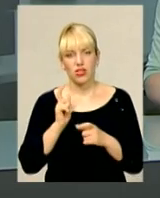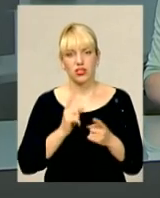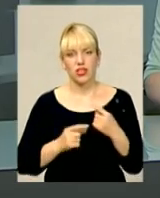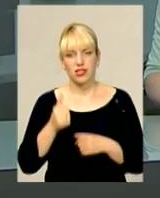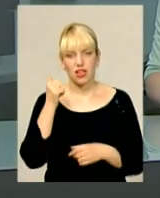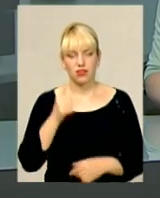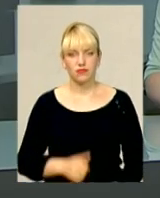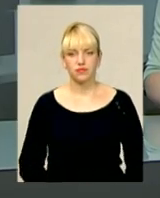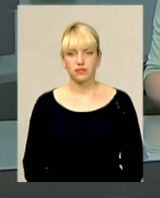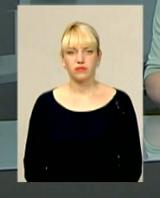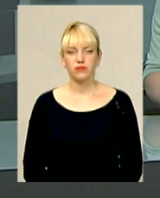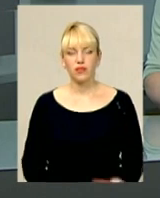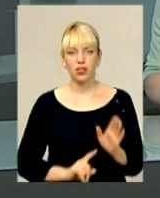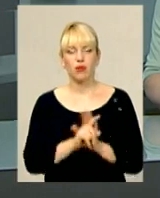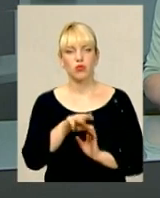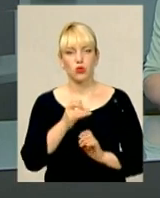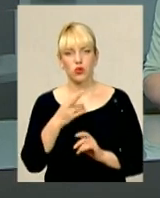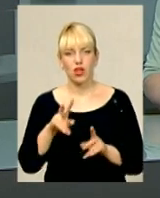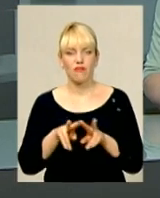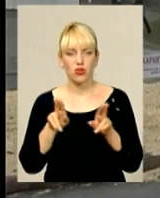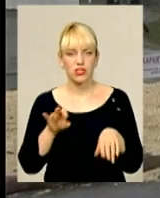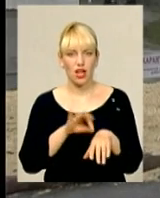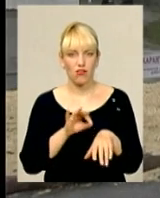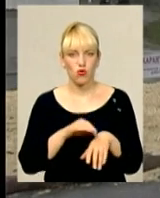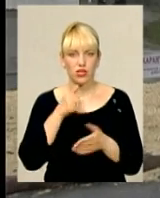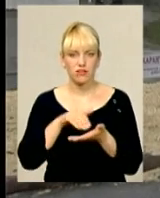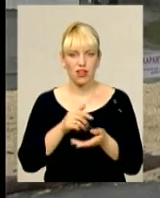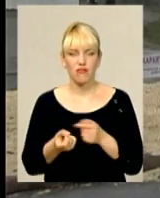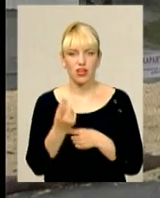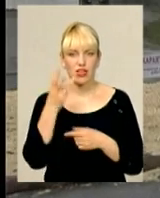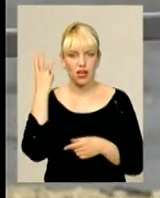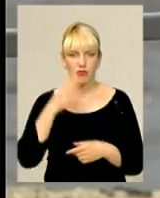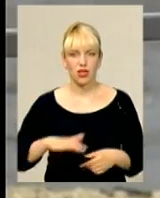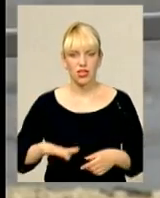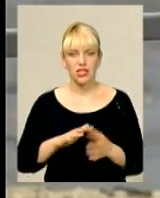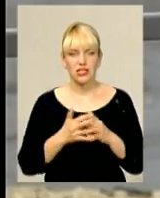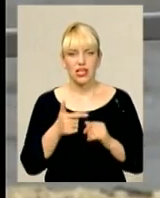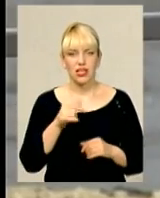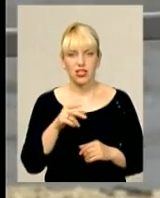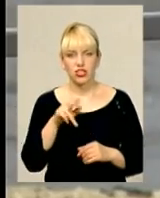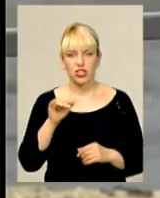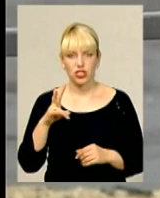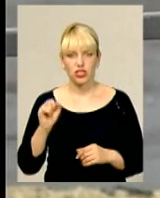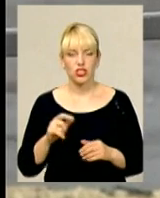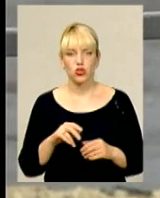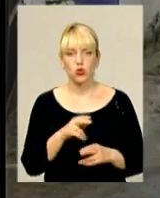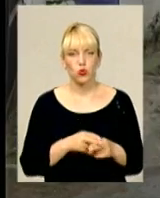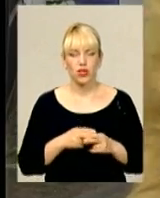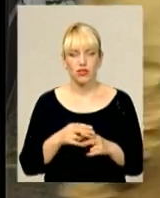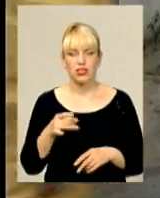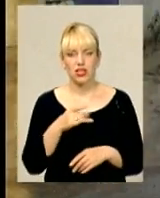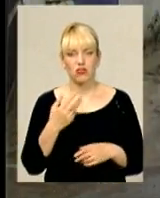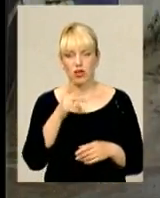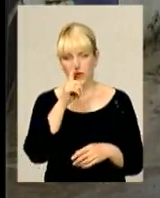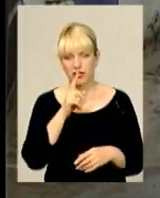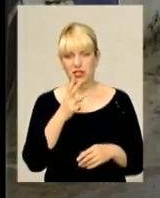На початку травня. Аналогічне захворювання свиней виявили і на Хмельниччині в селі Гірчична, що на Дунайвеччині вже місяць у 3